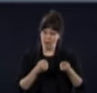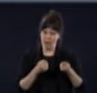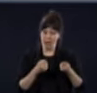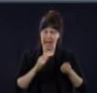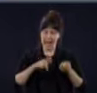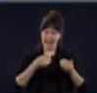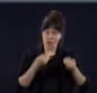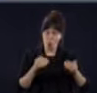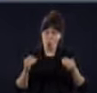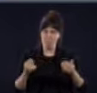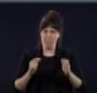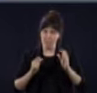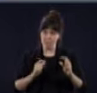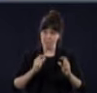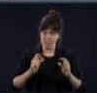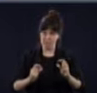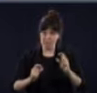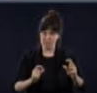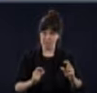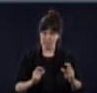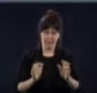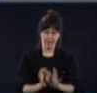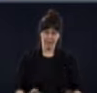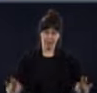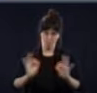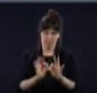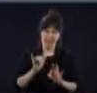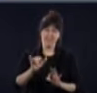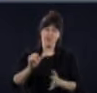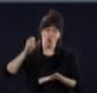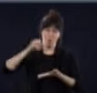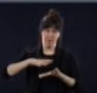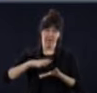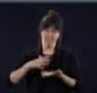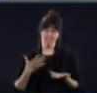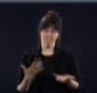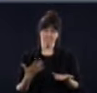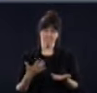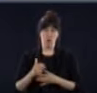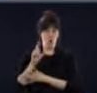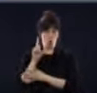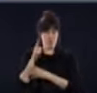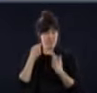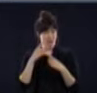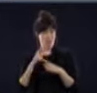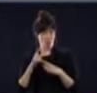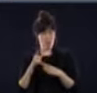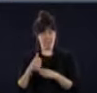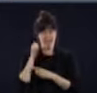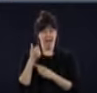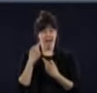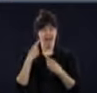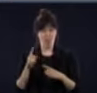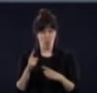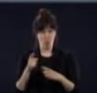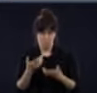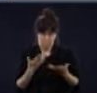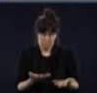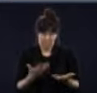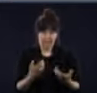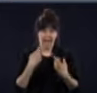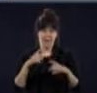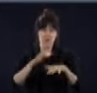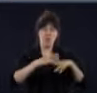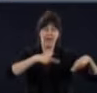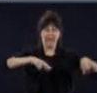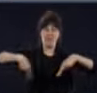'est important, ça s'est transposé dans le plan qu'on a annoncé lundi, ça s'est transposé dans le plan d'hier et ça se transpose dans le plan des réouvertures de régions. Et ça se transpose